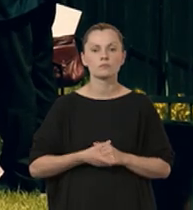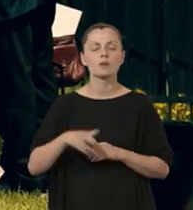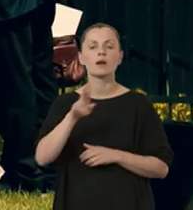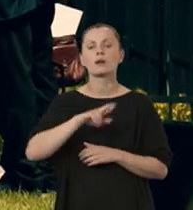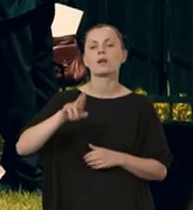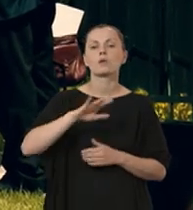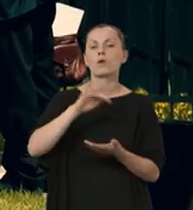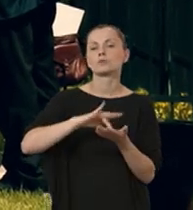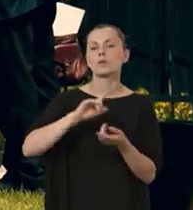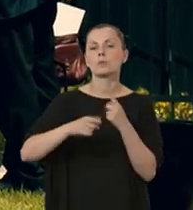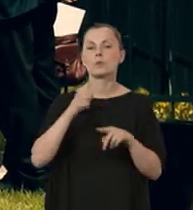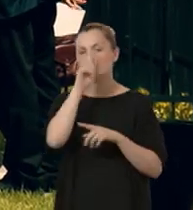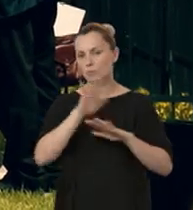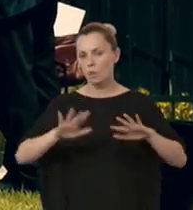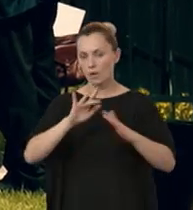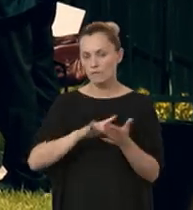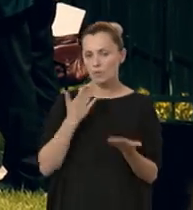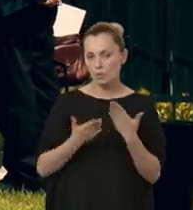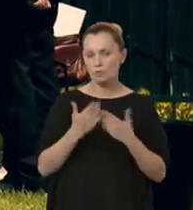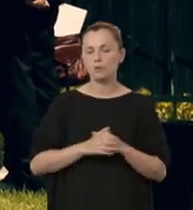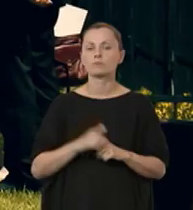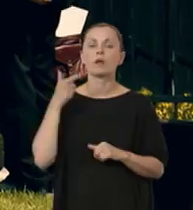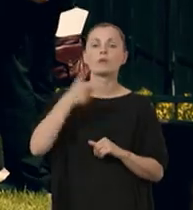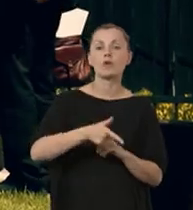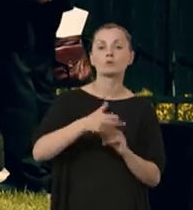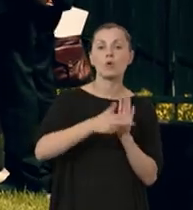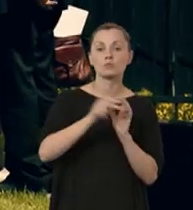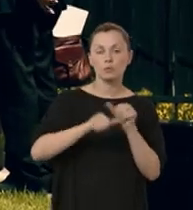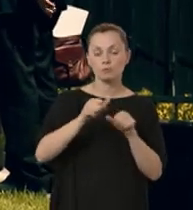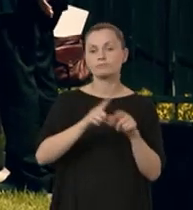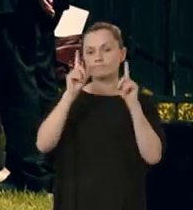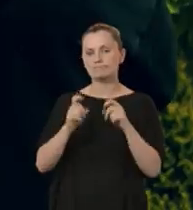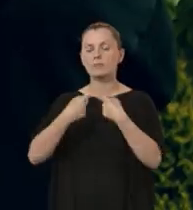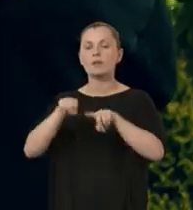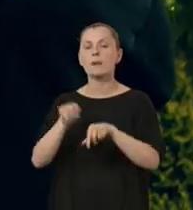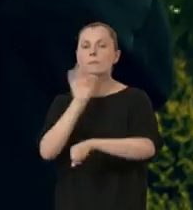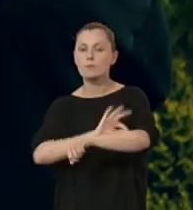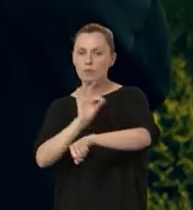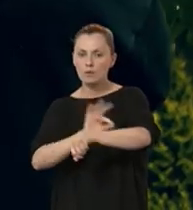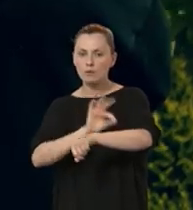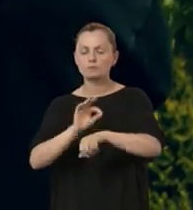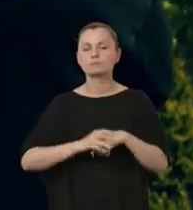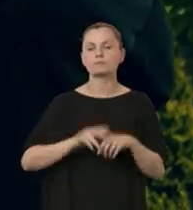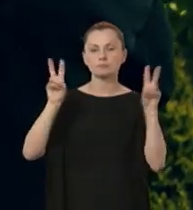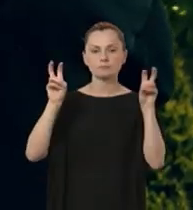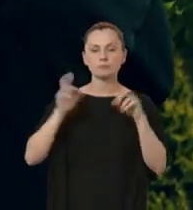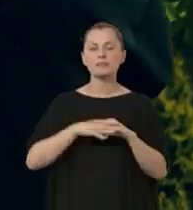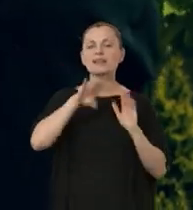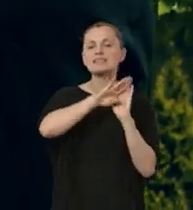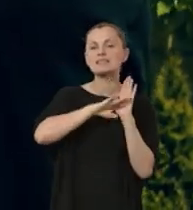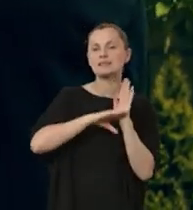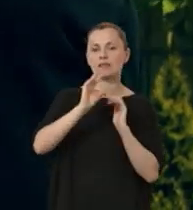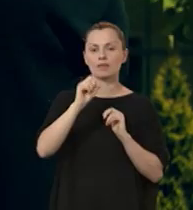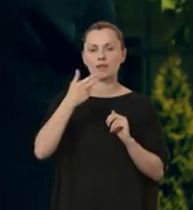Regionalny Ośrodek Polityki Społecznej w Lublinie jest od 2018 roku realizatorem projektu pod nazwą